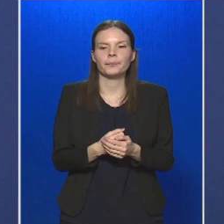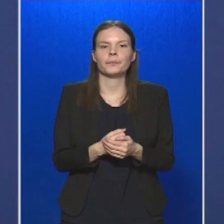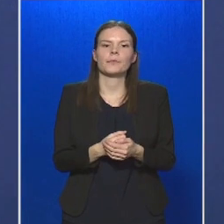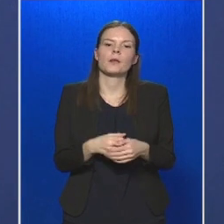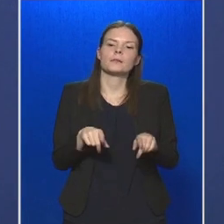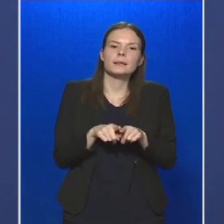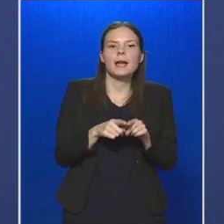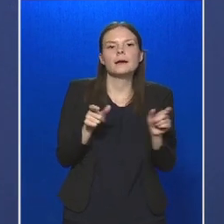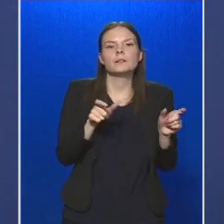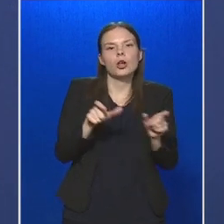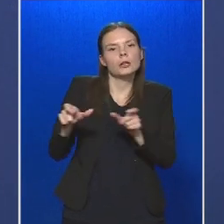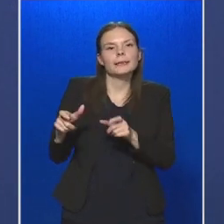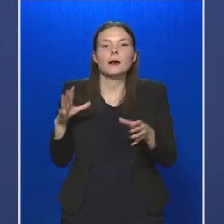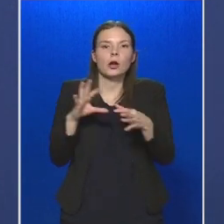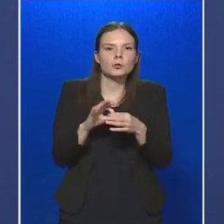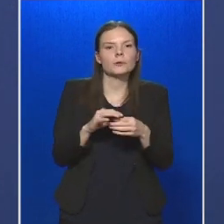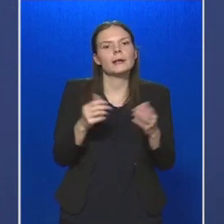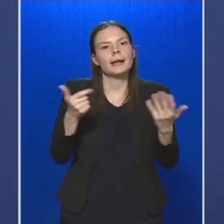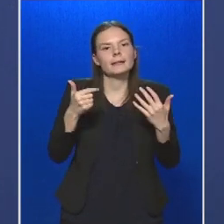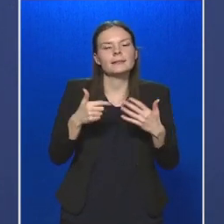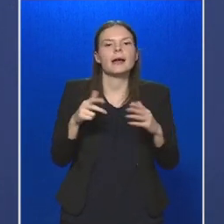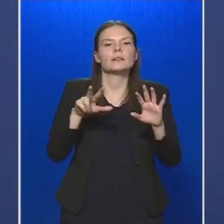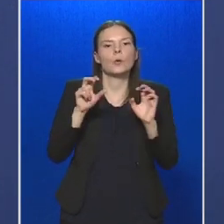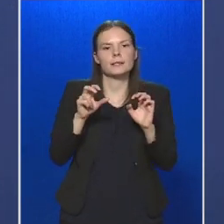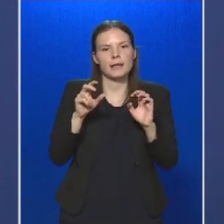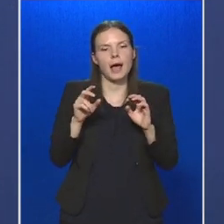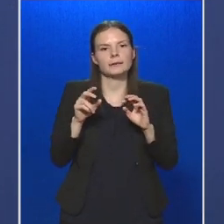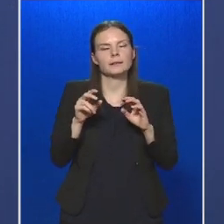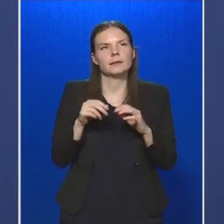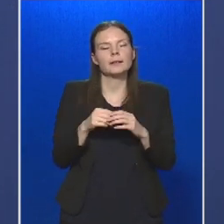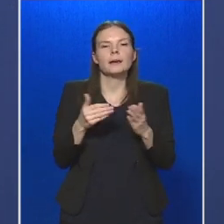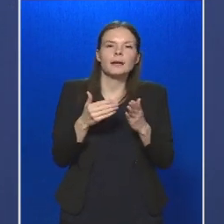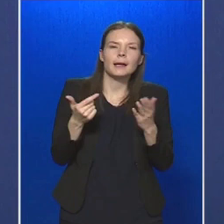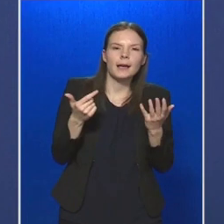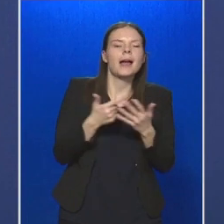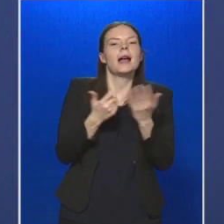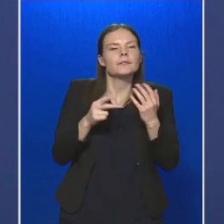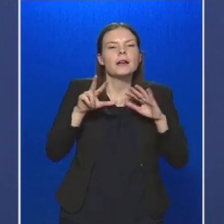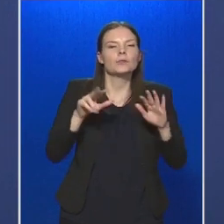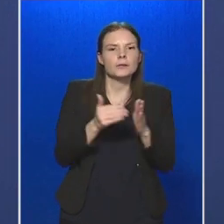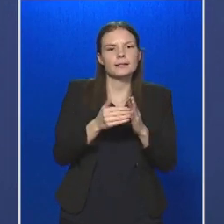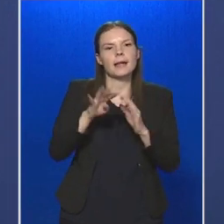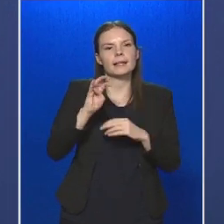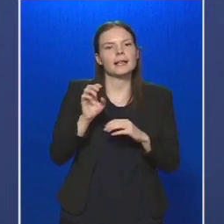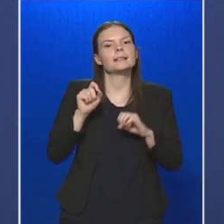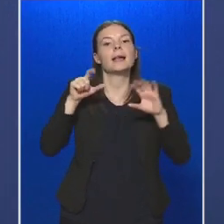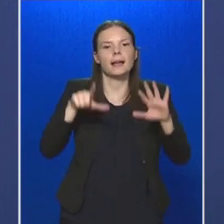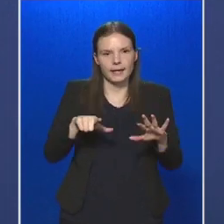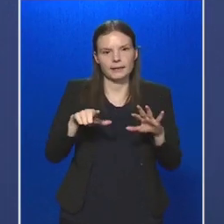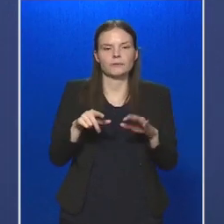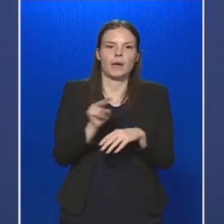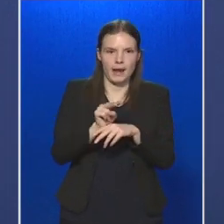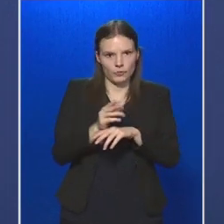a karanténokkal kapcsolatosan összesen 78.417 ellenőrzést